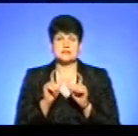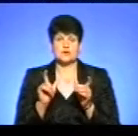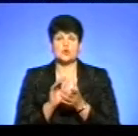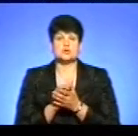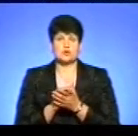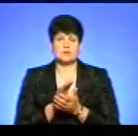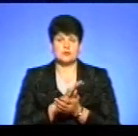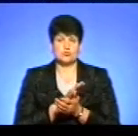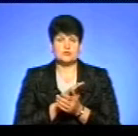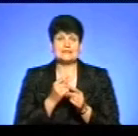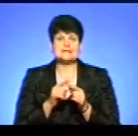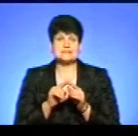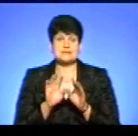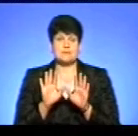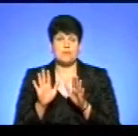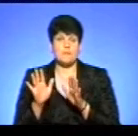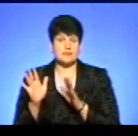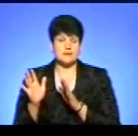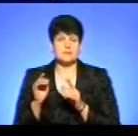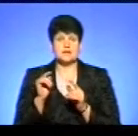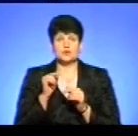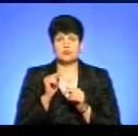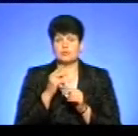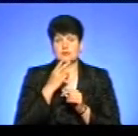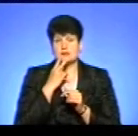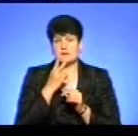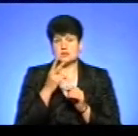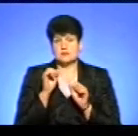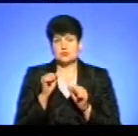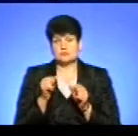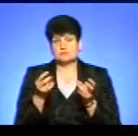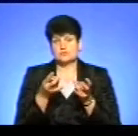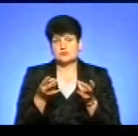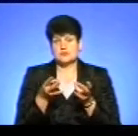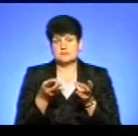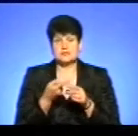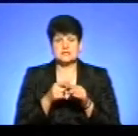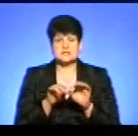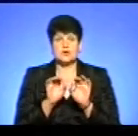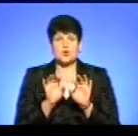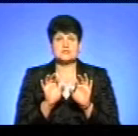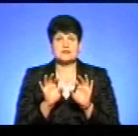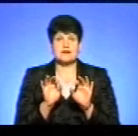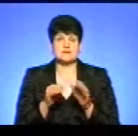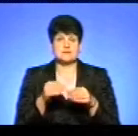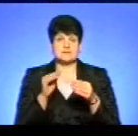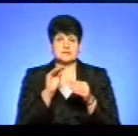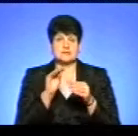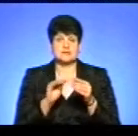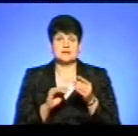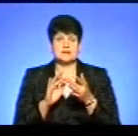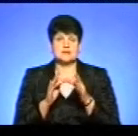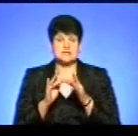з цими моментами, через те ми десь не вбачали, можливо, за доцільне ці роз'яснення надати на